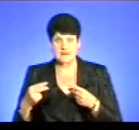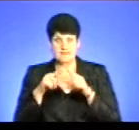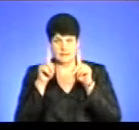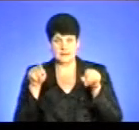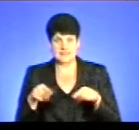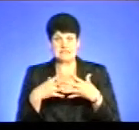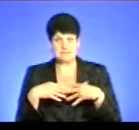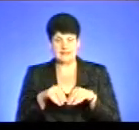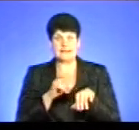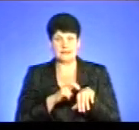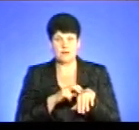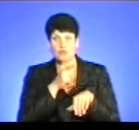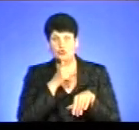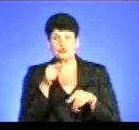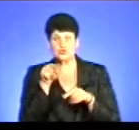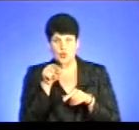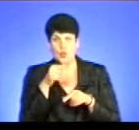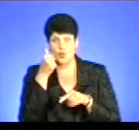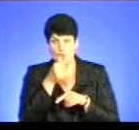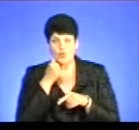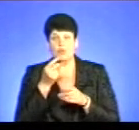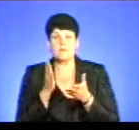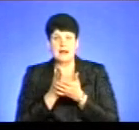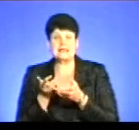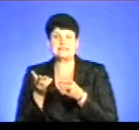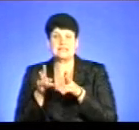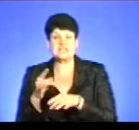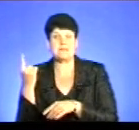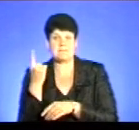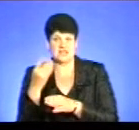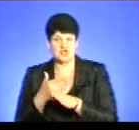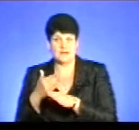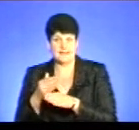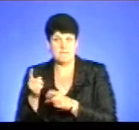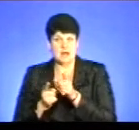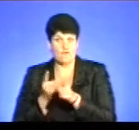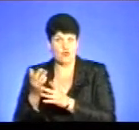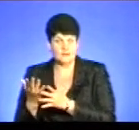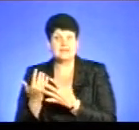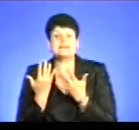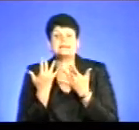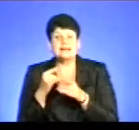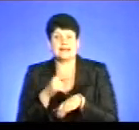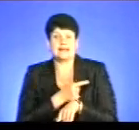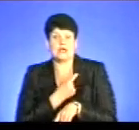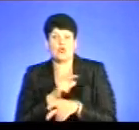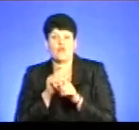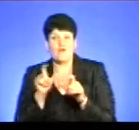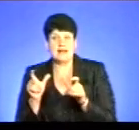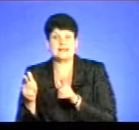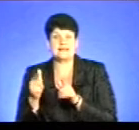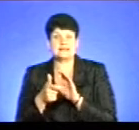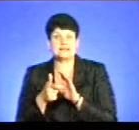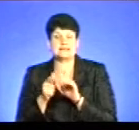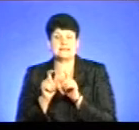лікарями упродовж цього року? Зокрема, має завершитися перший етап реформи. Наскільки лікувальні заклади області